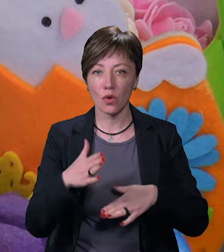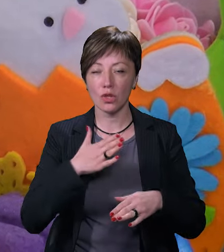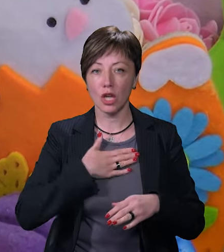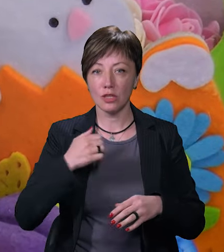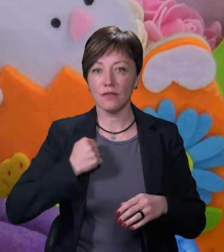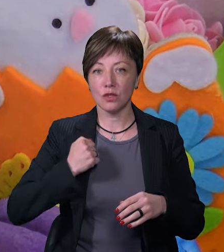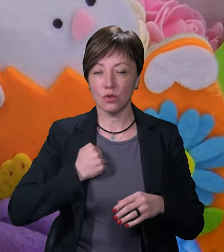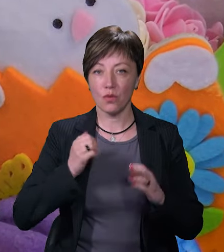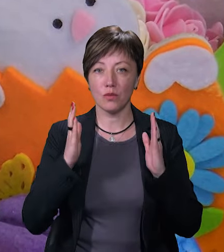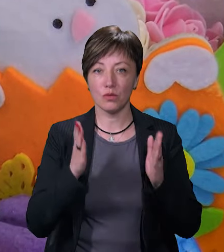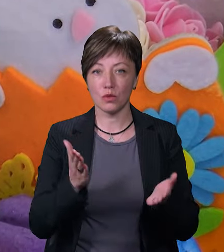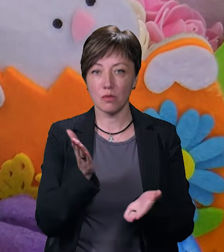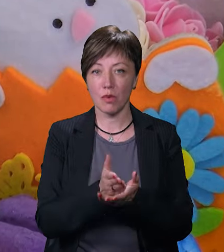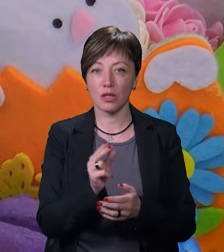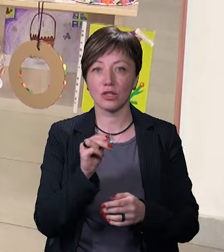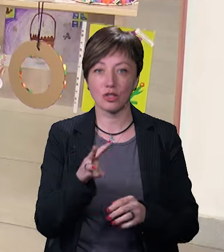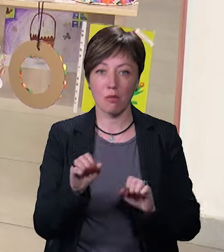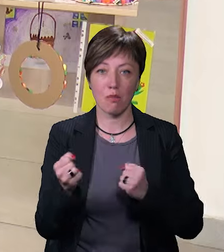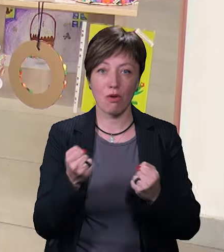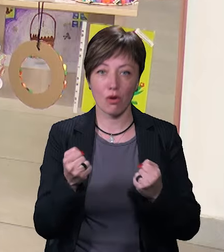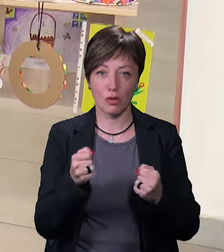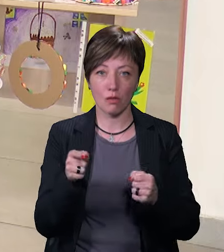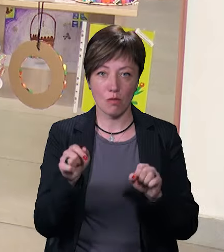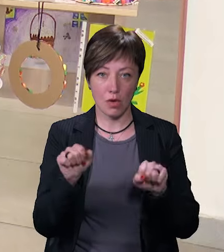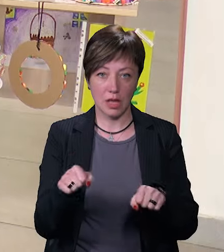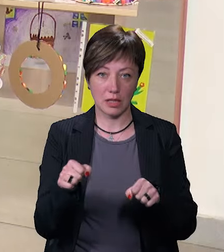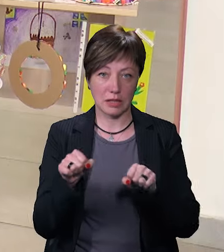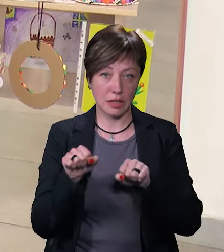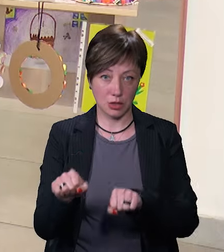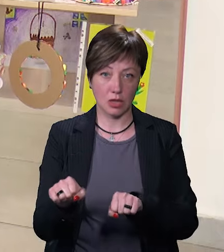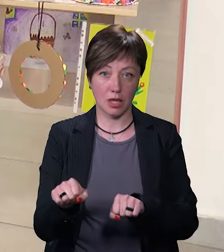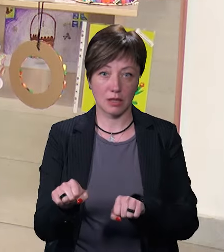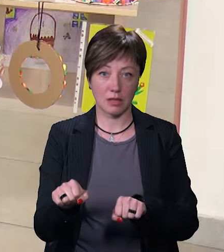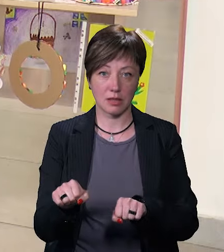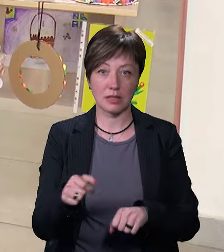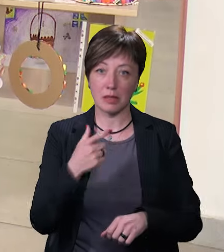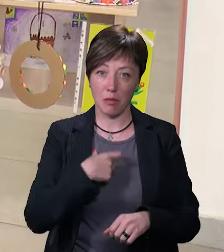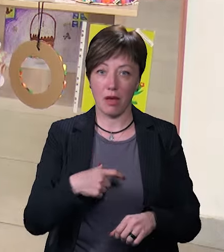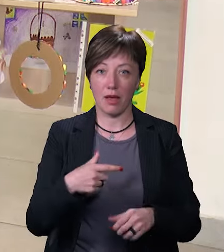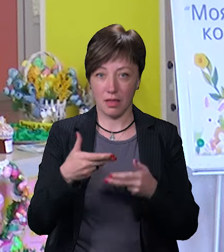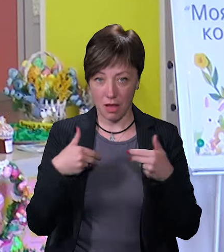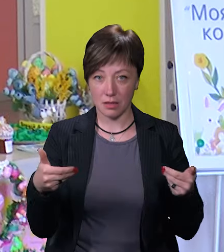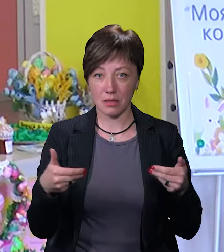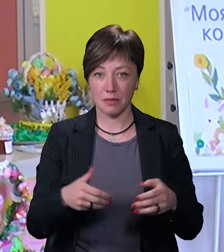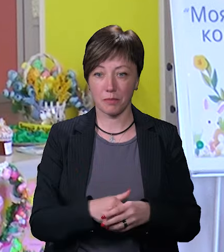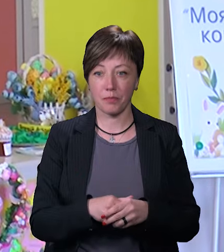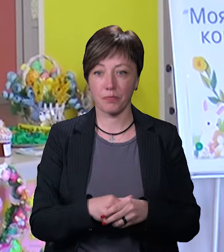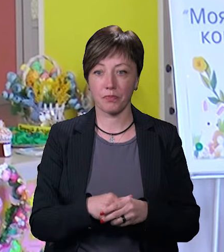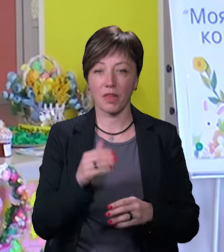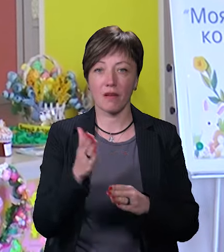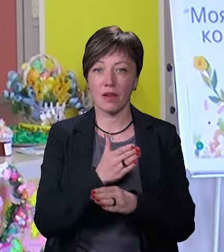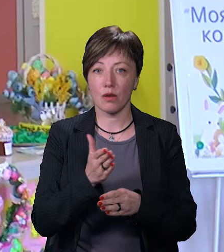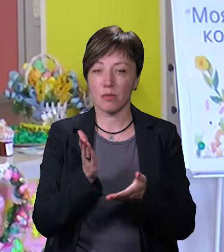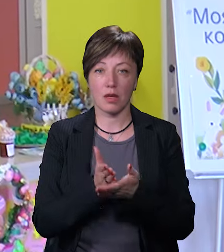наші військові будуть мати чим боротися, щоб вони могли захищати себе і нас». Вироби є